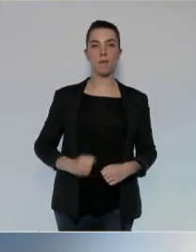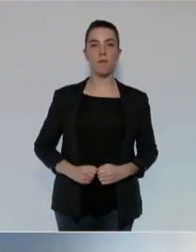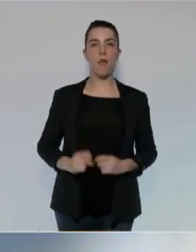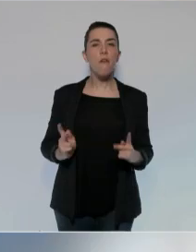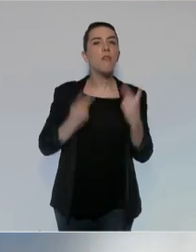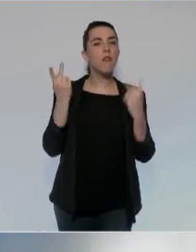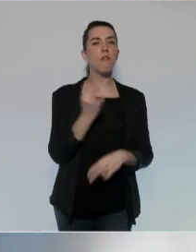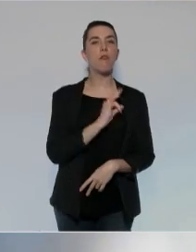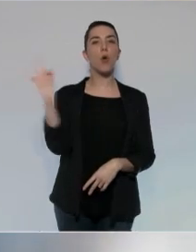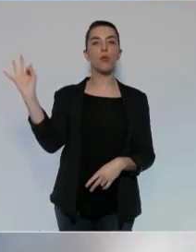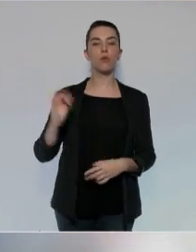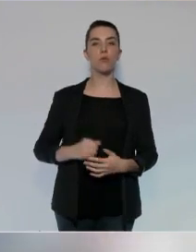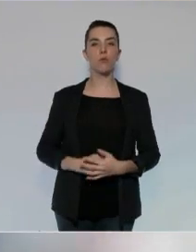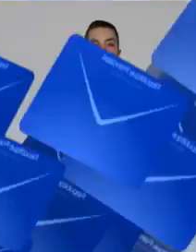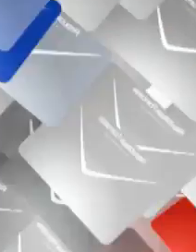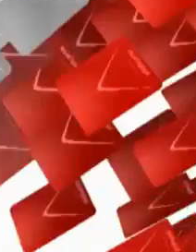Vive la France.